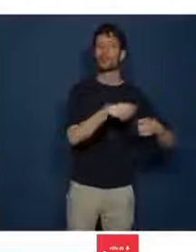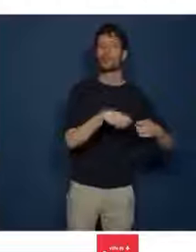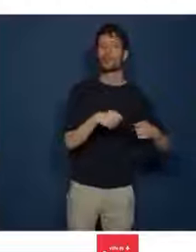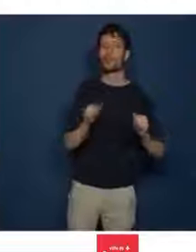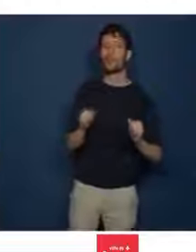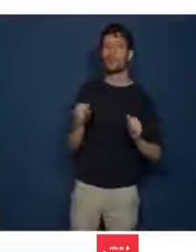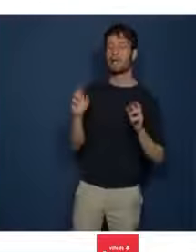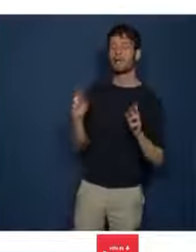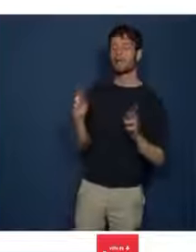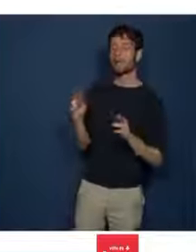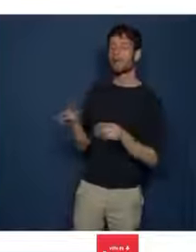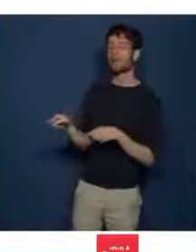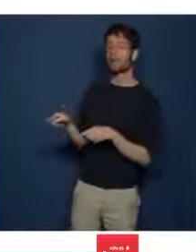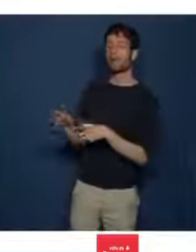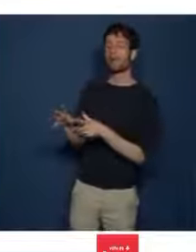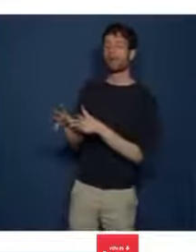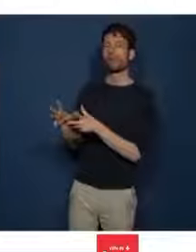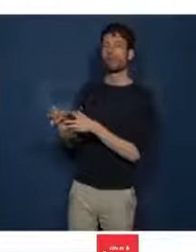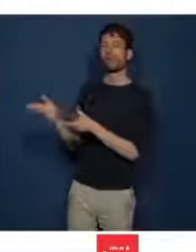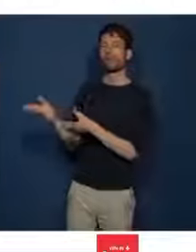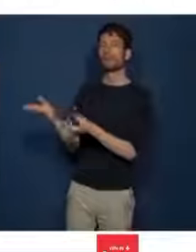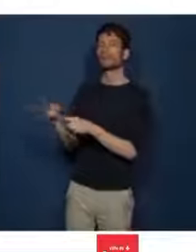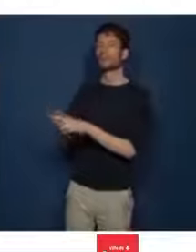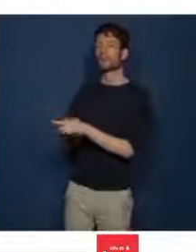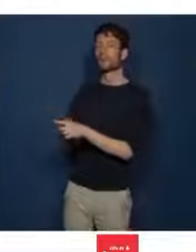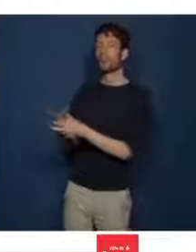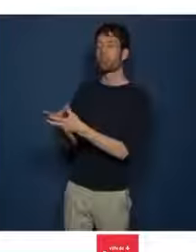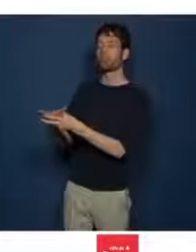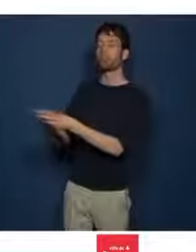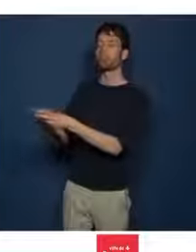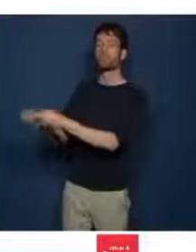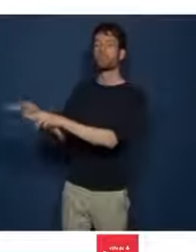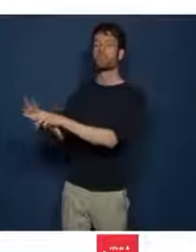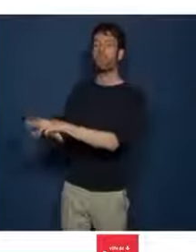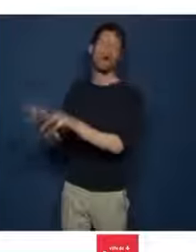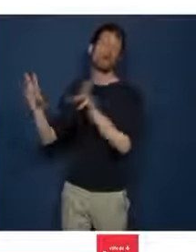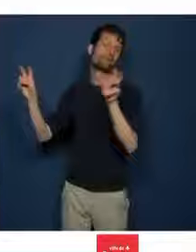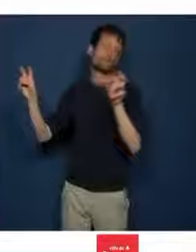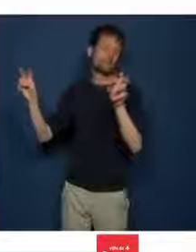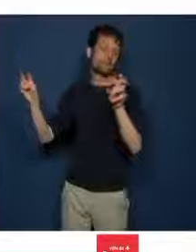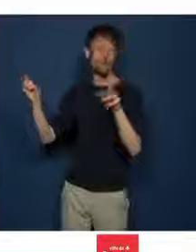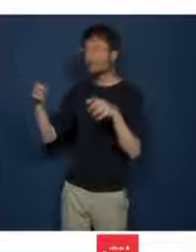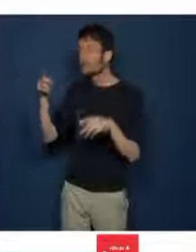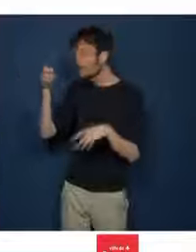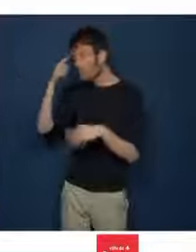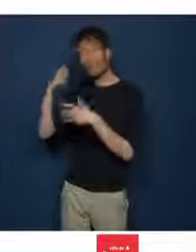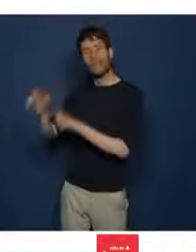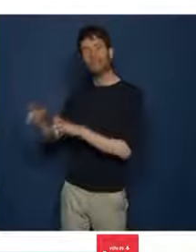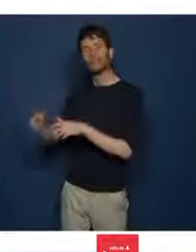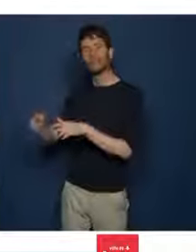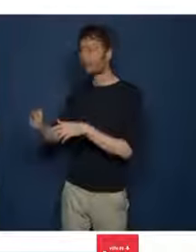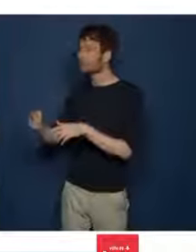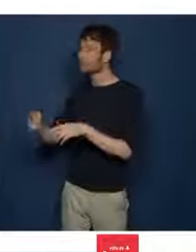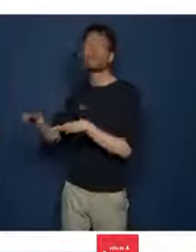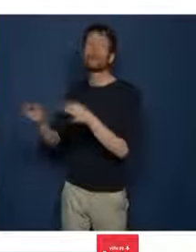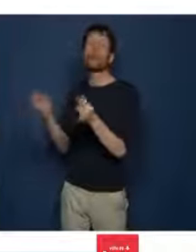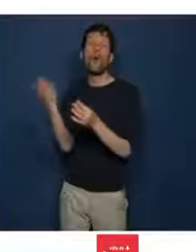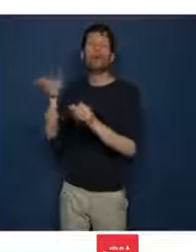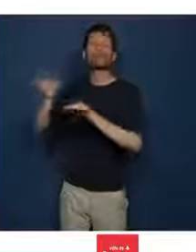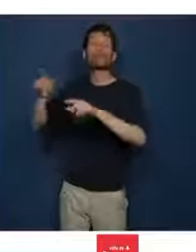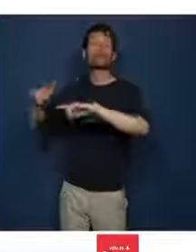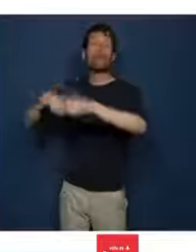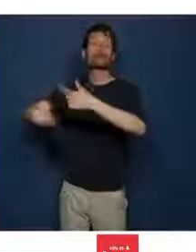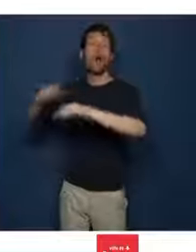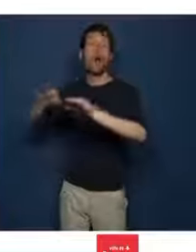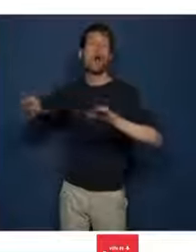son encombrant fardeau pour s'assurer de n'avoir plus à le reloger une fois les travaux achevés. Soulignons par exemple